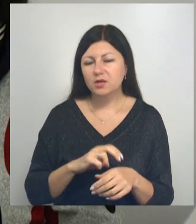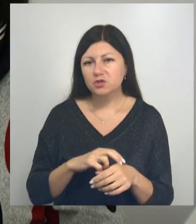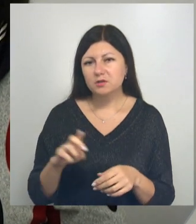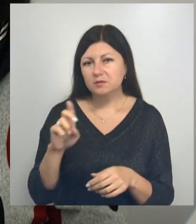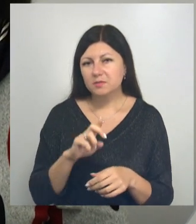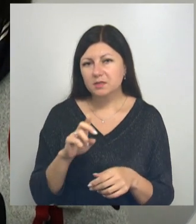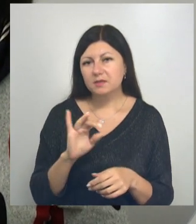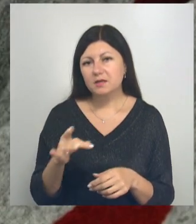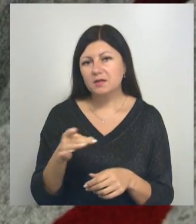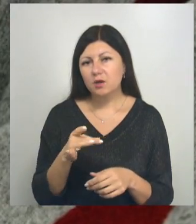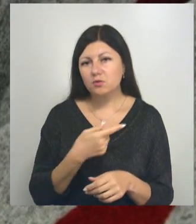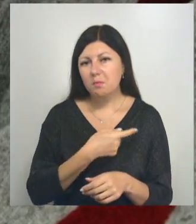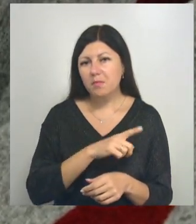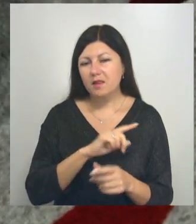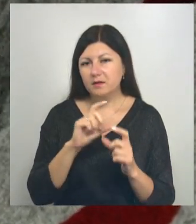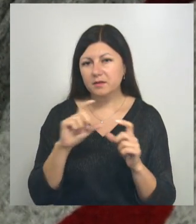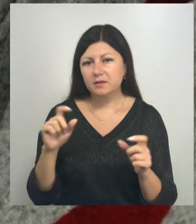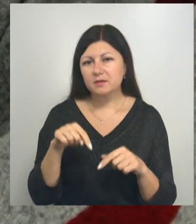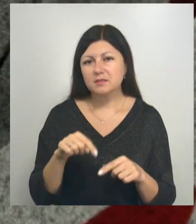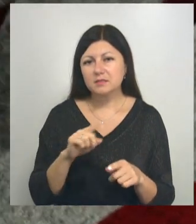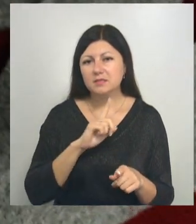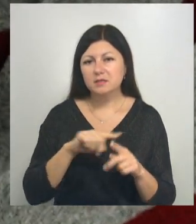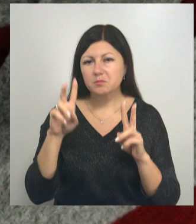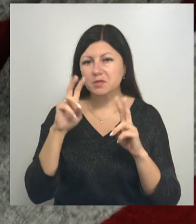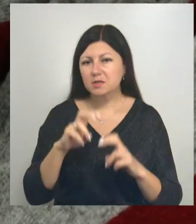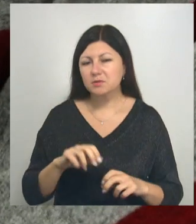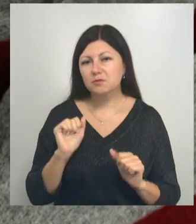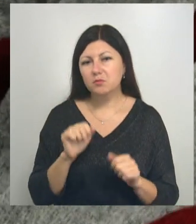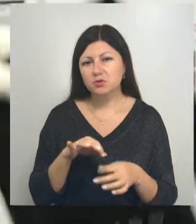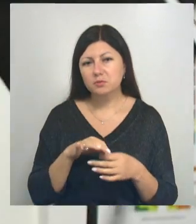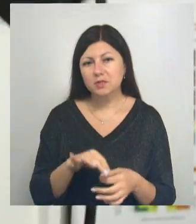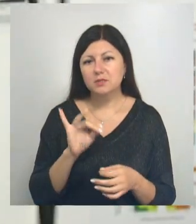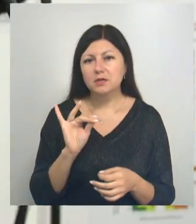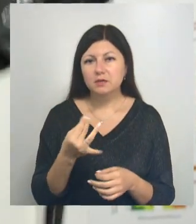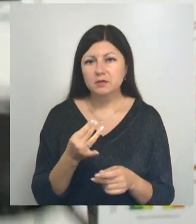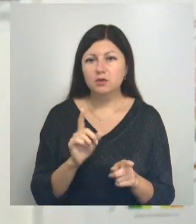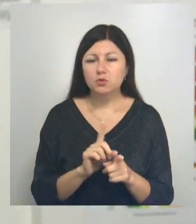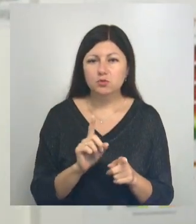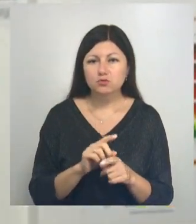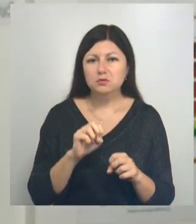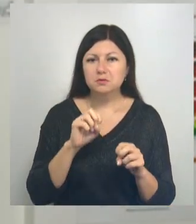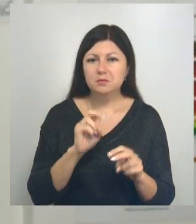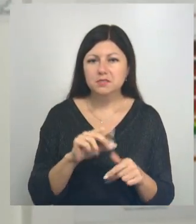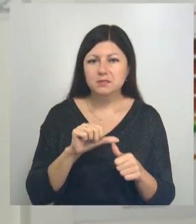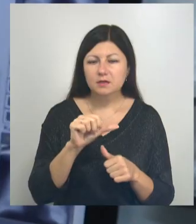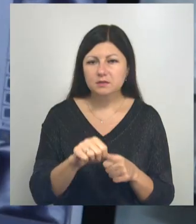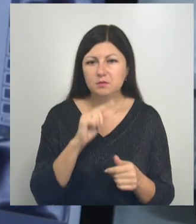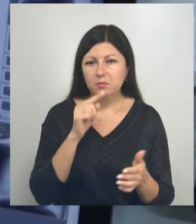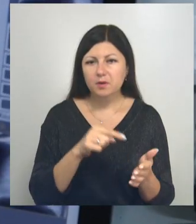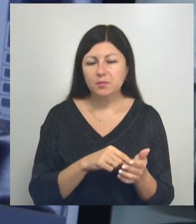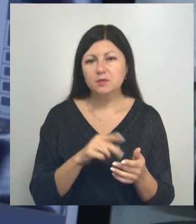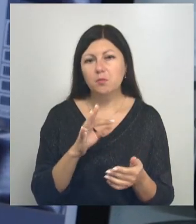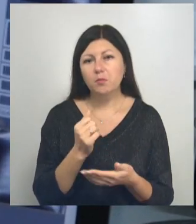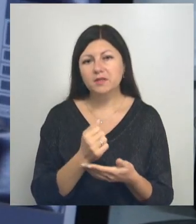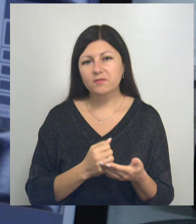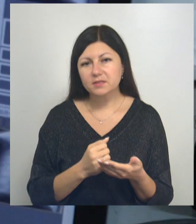центра и районной поликлиники. Здесь и экспресс-обследование можно пройти, и к узкому специалисту попасть. Принимают как по предварительной